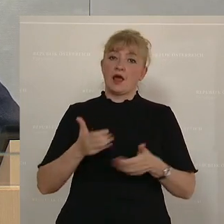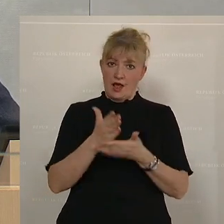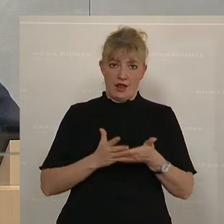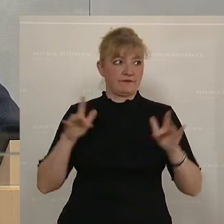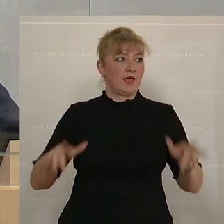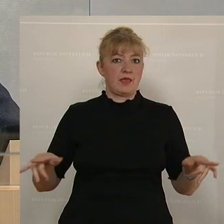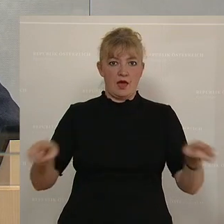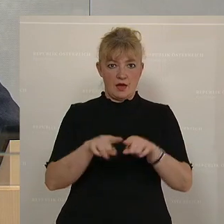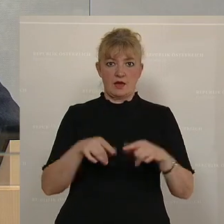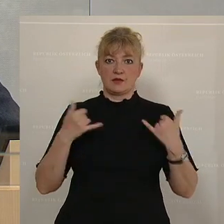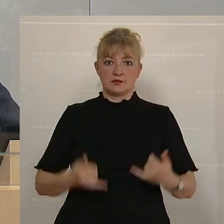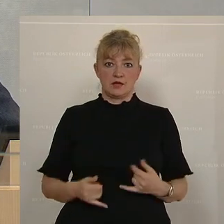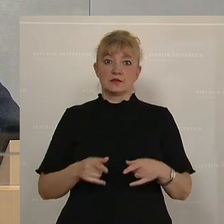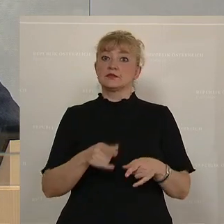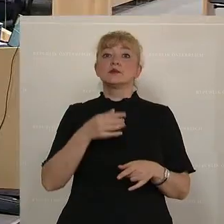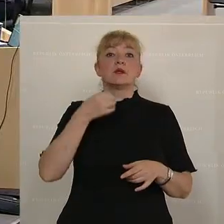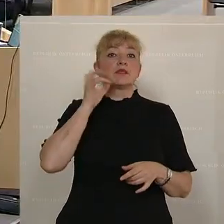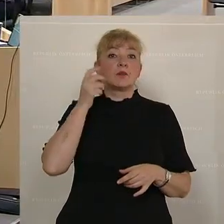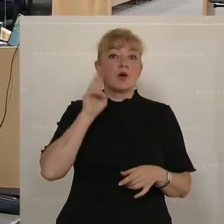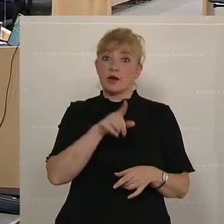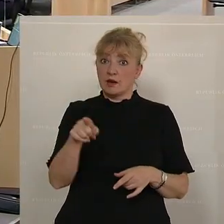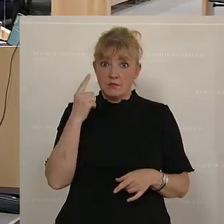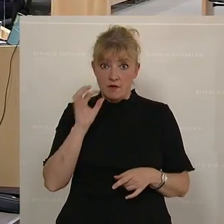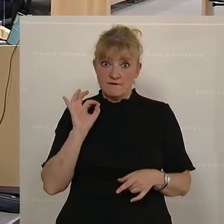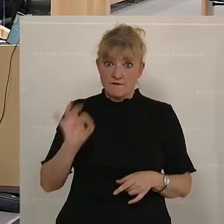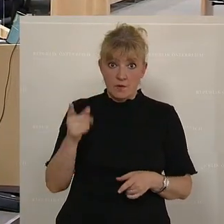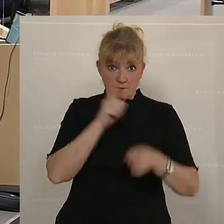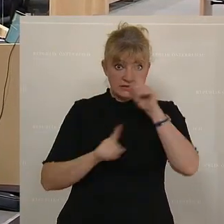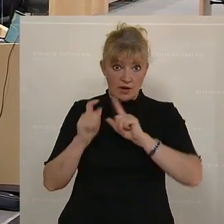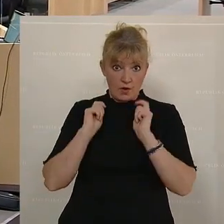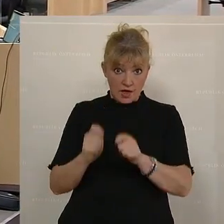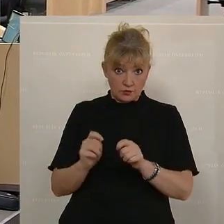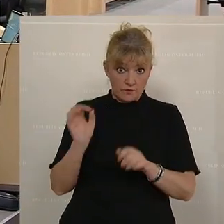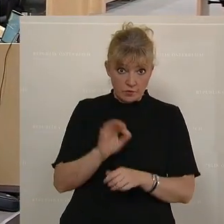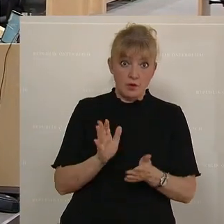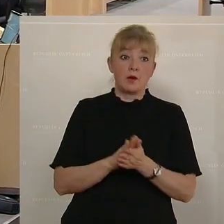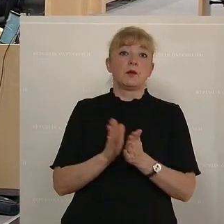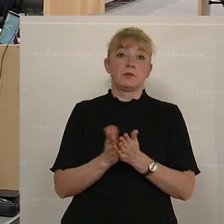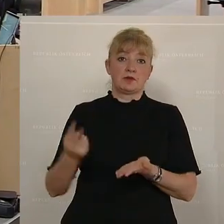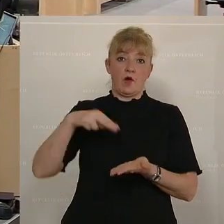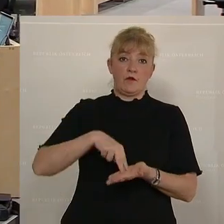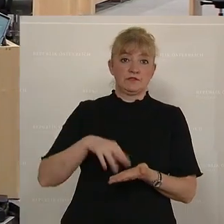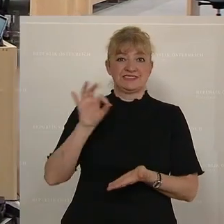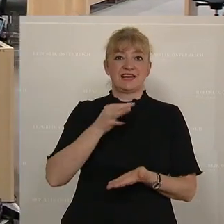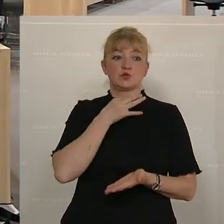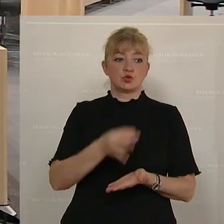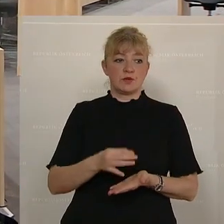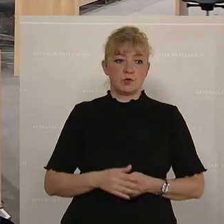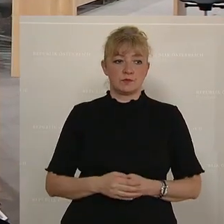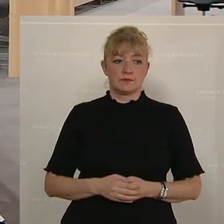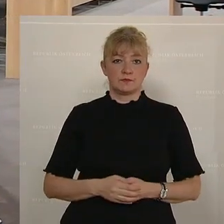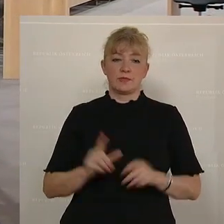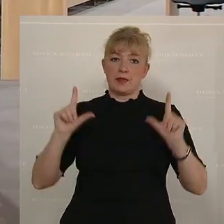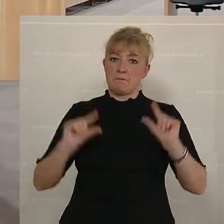Ich bitte nun jene Damen und Herren, die sich für diesen gegenständlichen Misstrauensantrag aussprechen, um ein Zeichen der Zustimmung. Das ist die